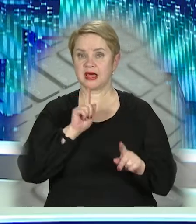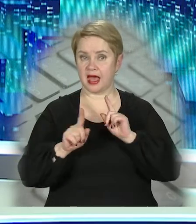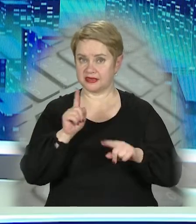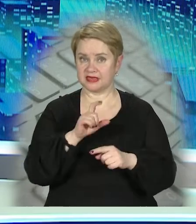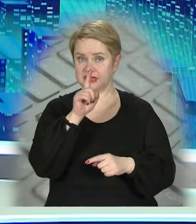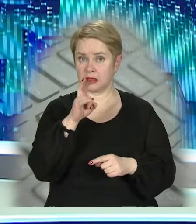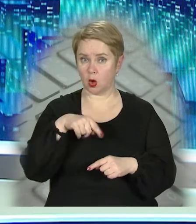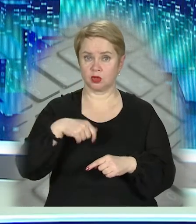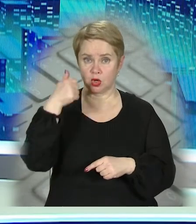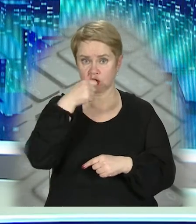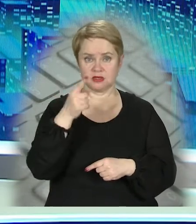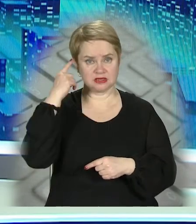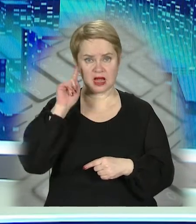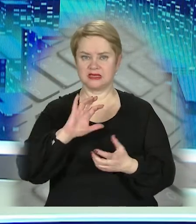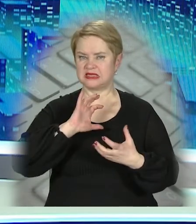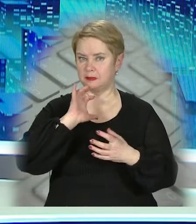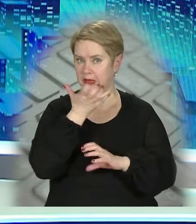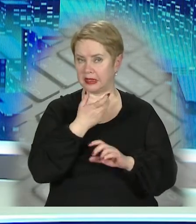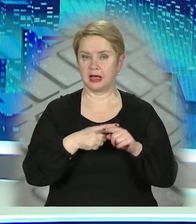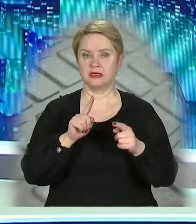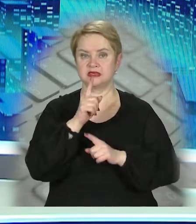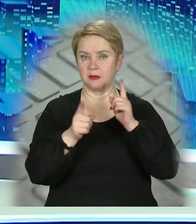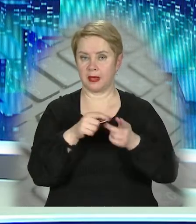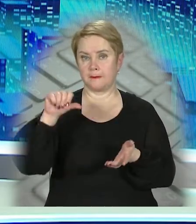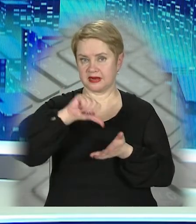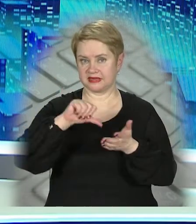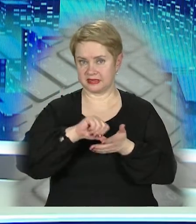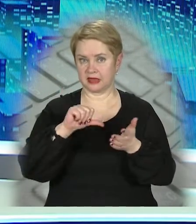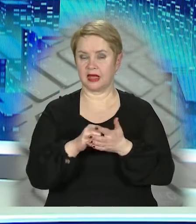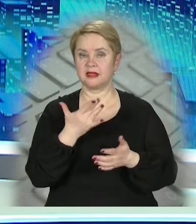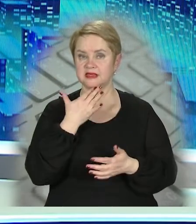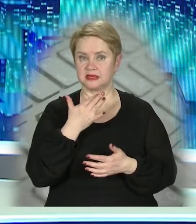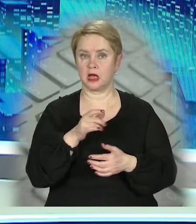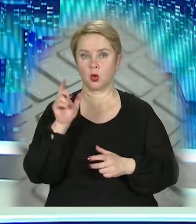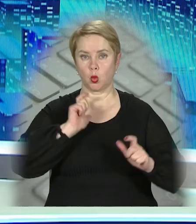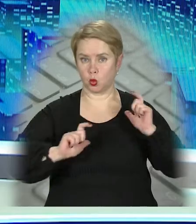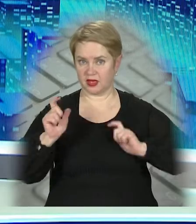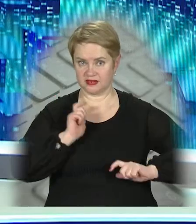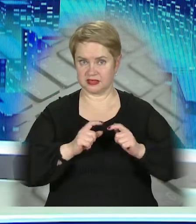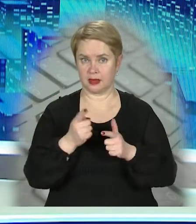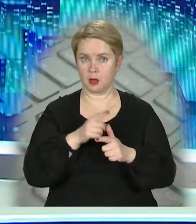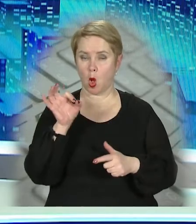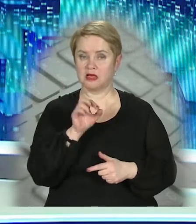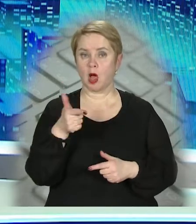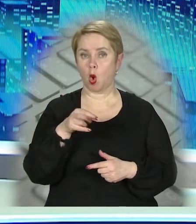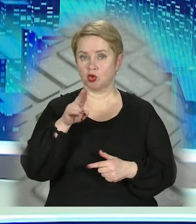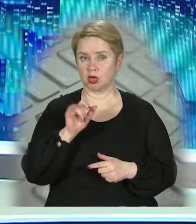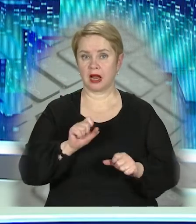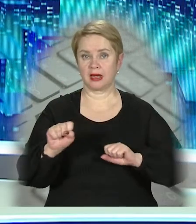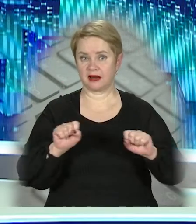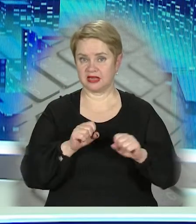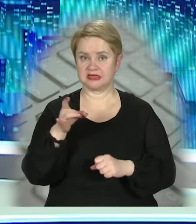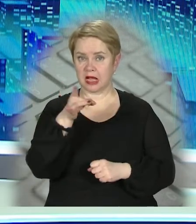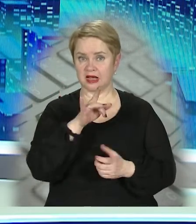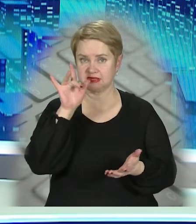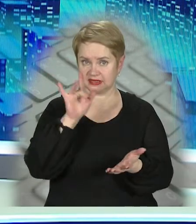Цьогоріч ЗНО зазнало серйозних змін. Про них розповіли представники Дніпровського національного університету імені Олеся Гончара та керівниця